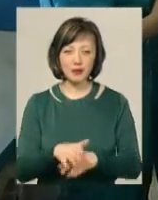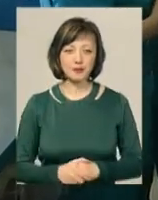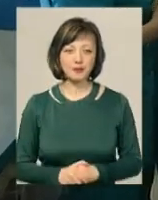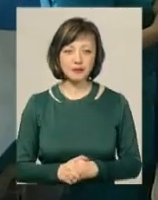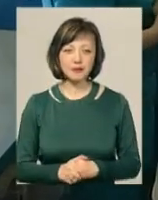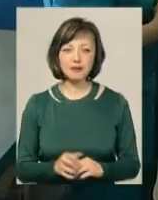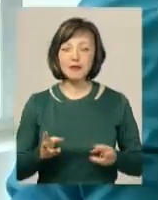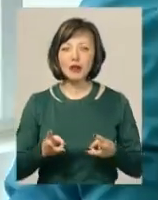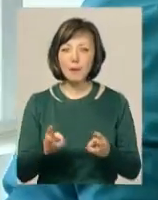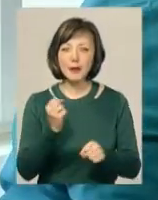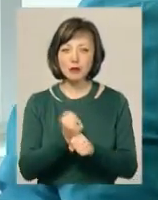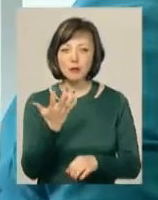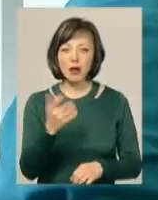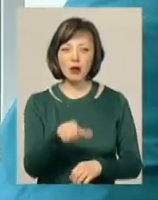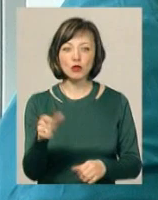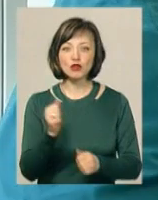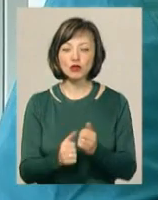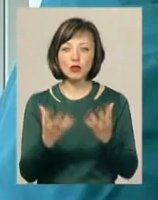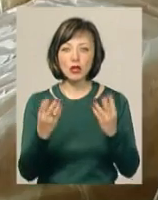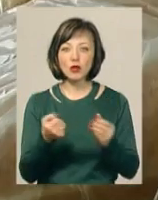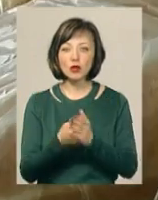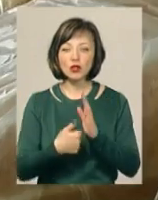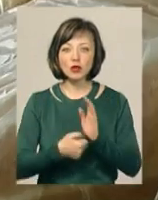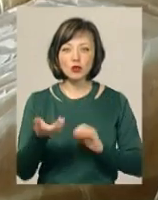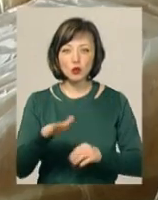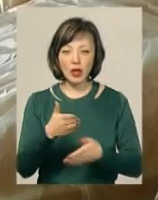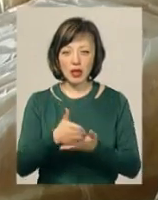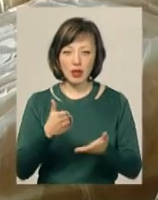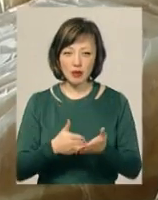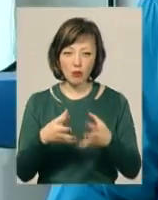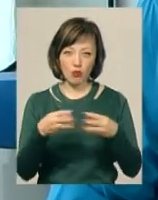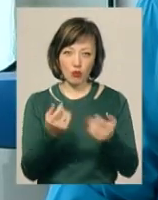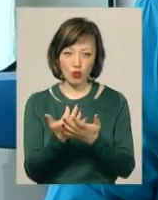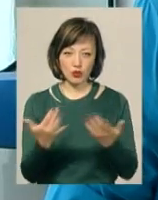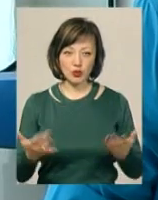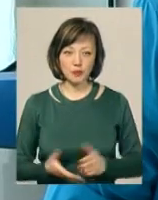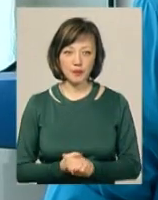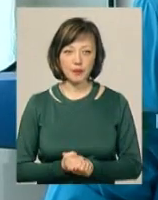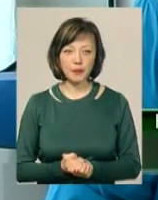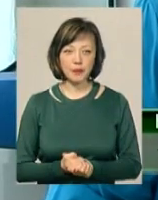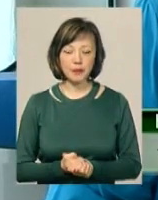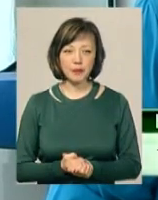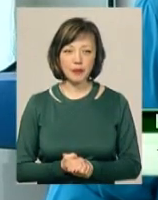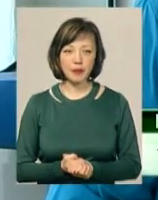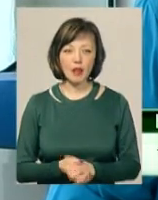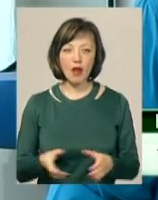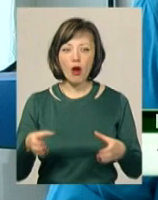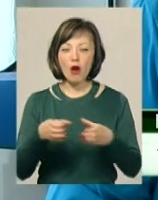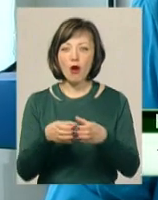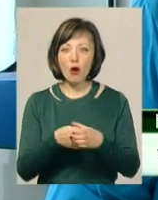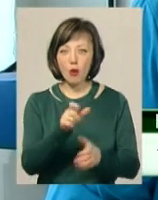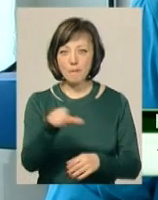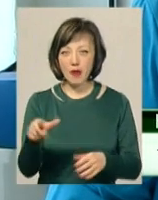пекарні працюють п'ятеро людей. Щодня тут вироблятимуть до шести сотень буханців хліба і булочок. Громада буде отримувати свій хліб,